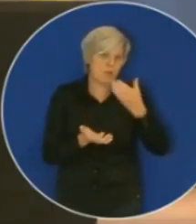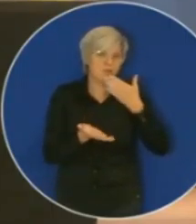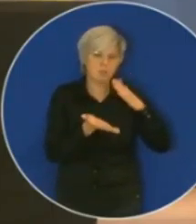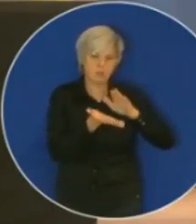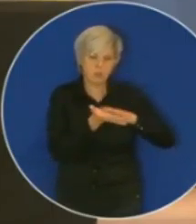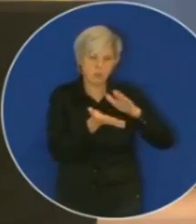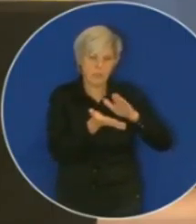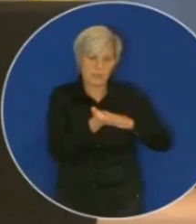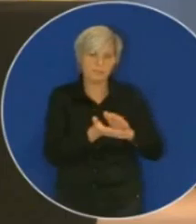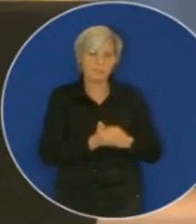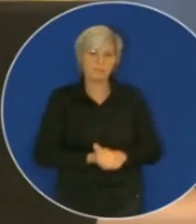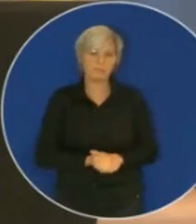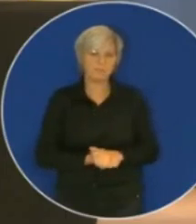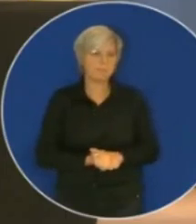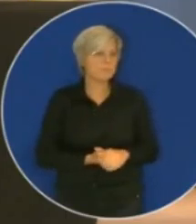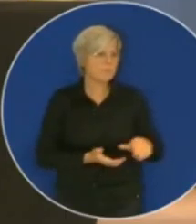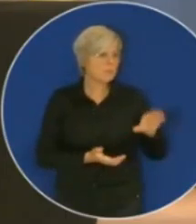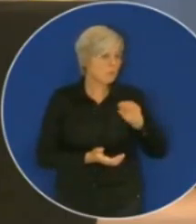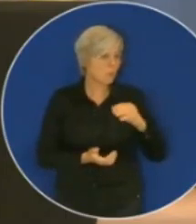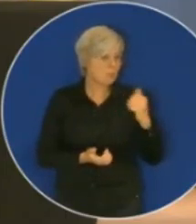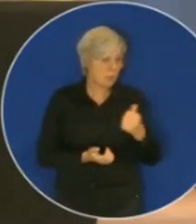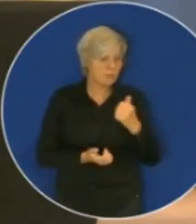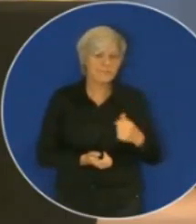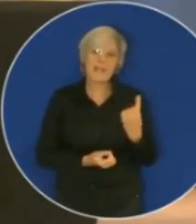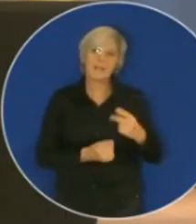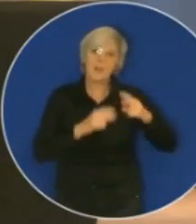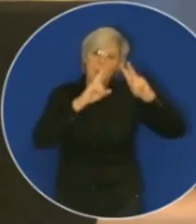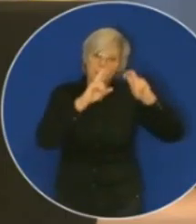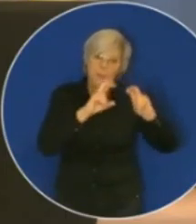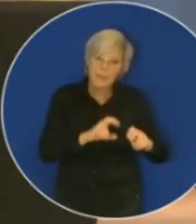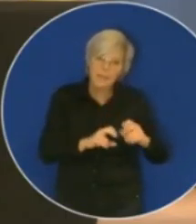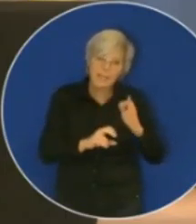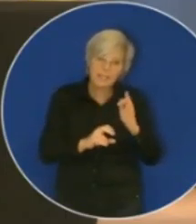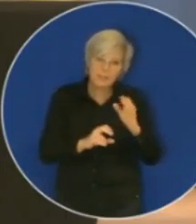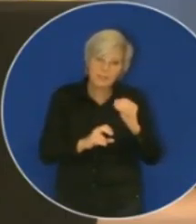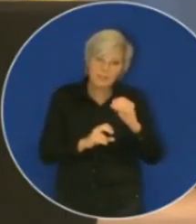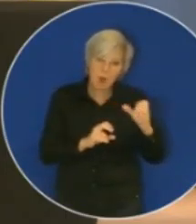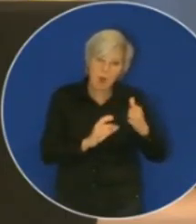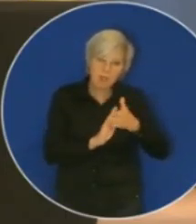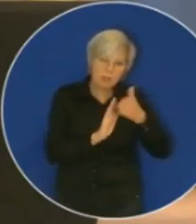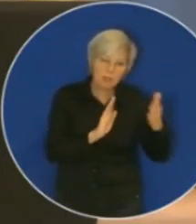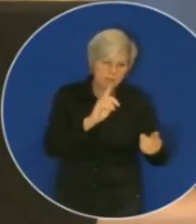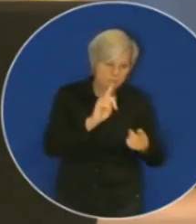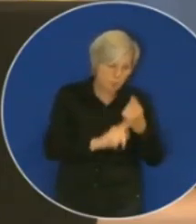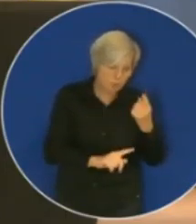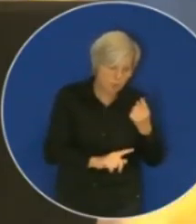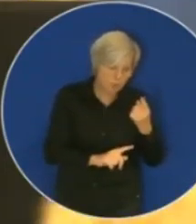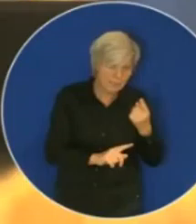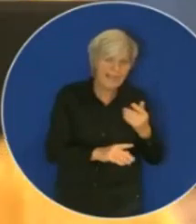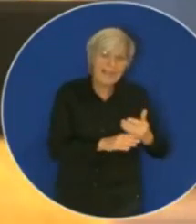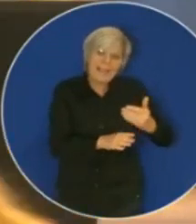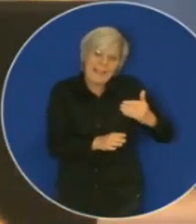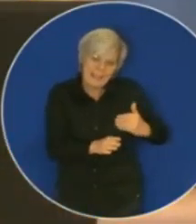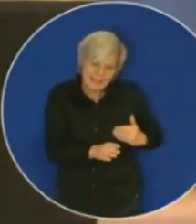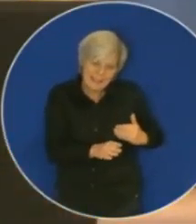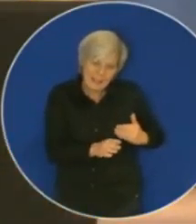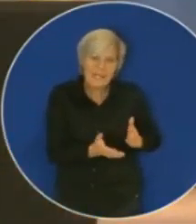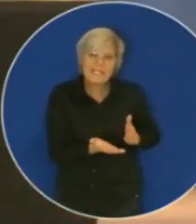Det vill säga, då behövs det ju en utredningsfas först innan man gör en genomförandefas.